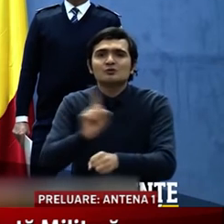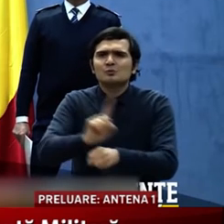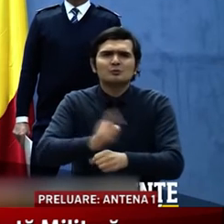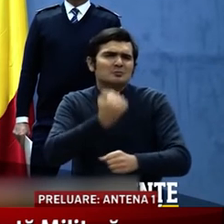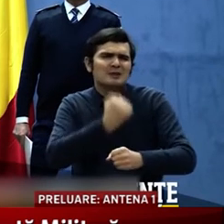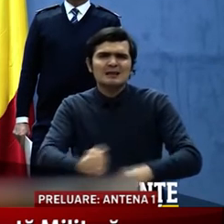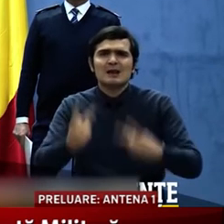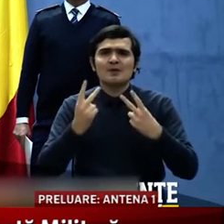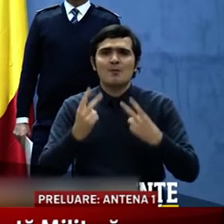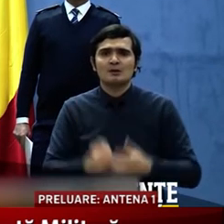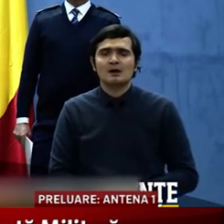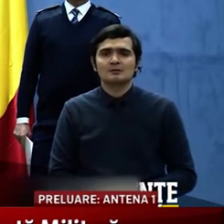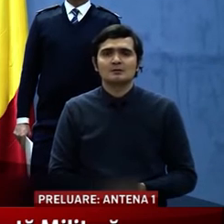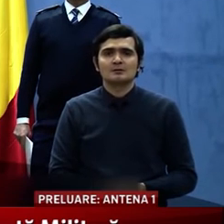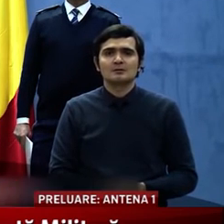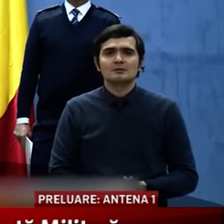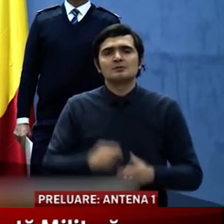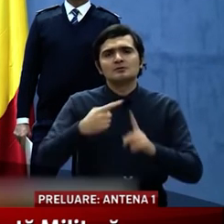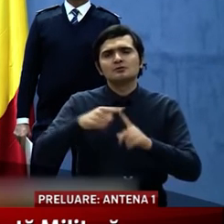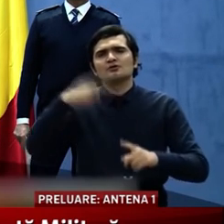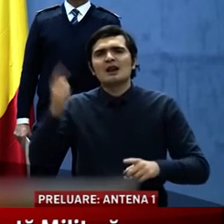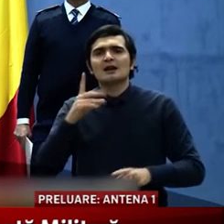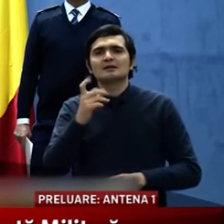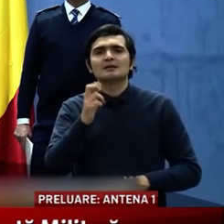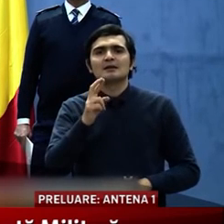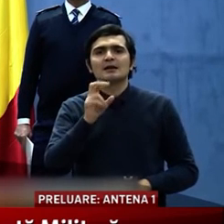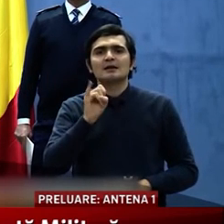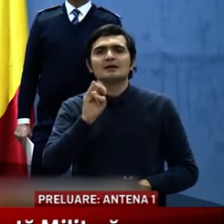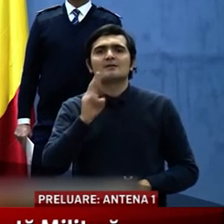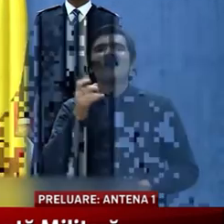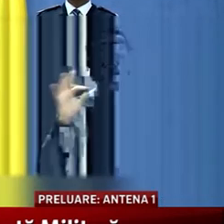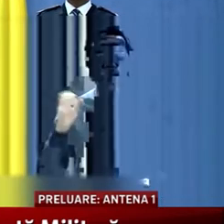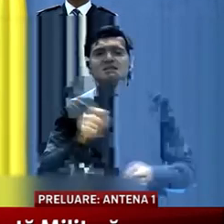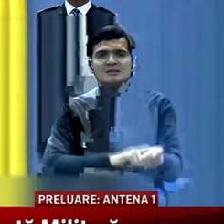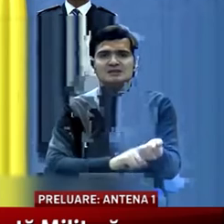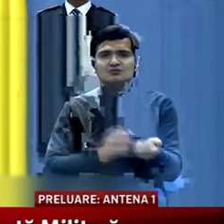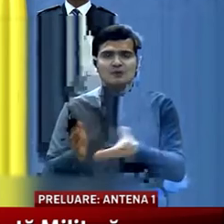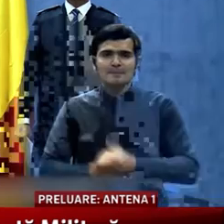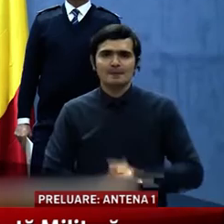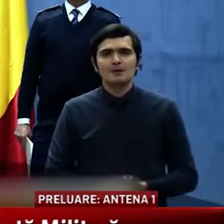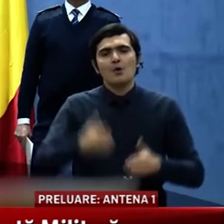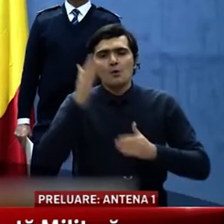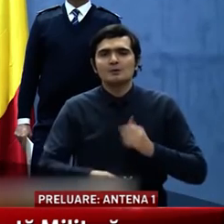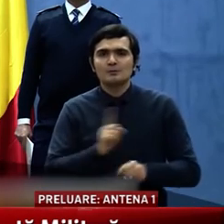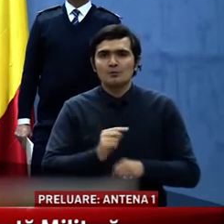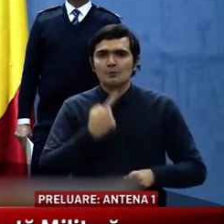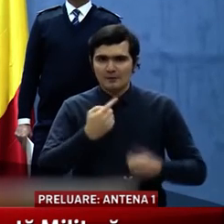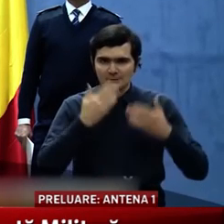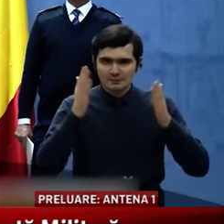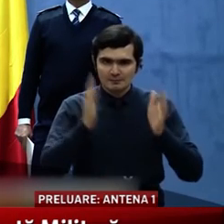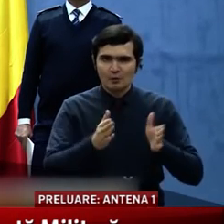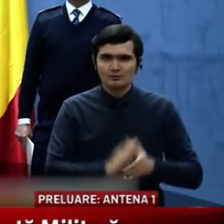important și, bineînțeles, derivatele lui. Ultimul lucru care vreau să-l subliniez, astăzi domnul prim-ministru a